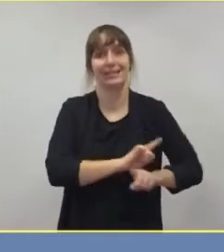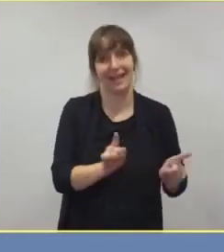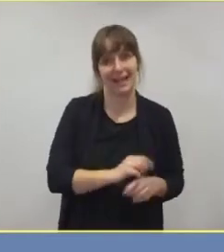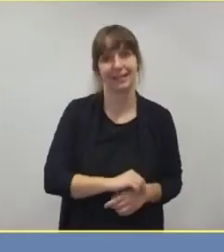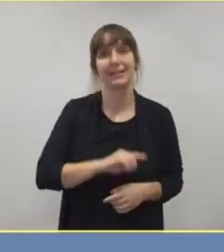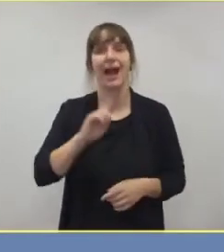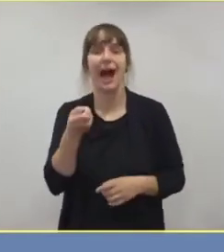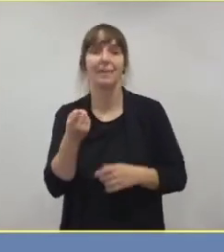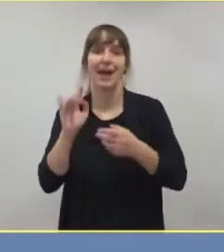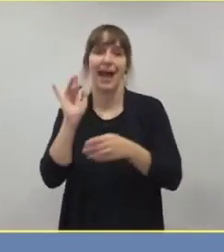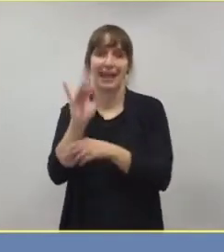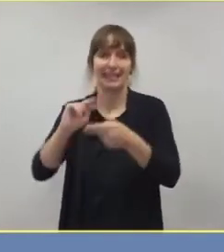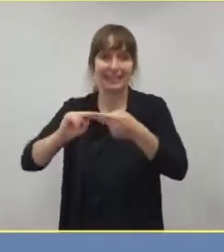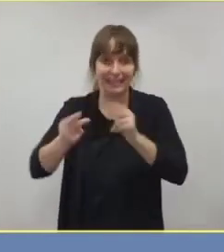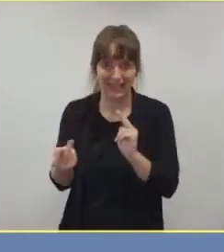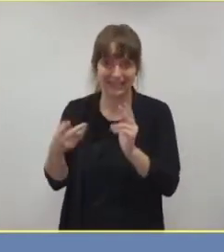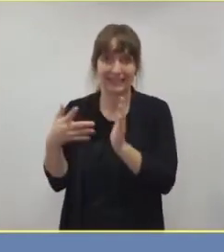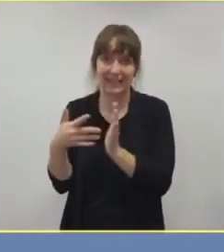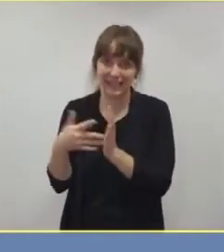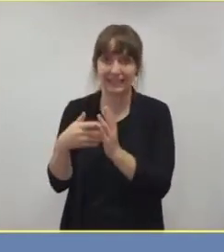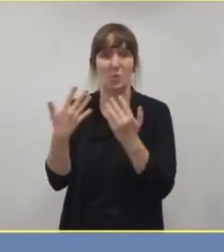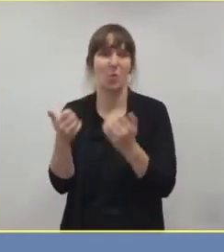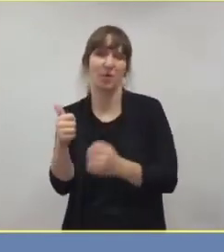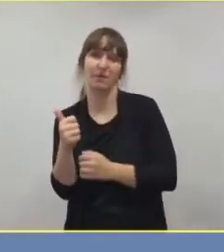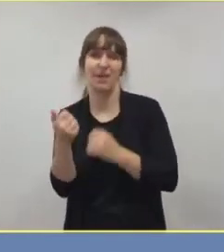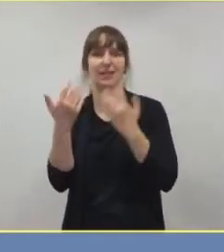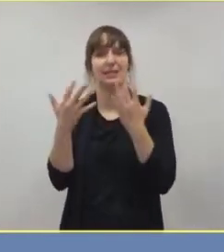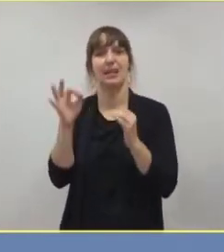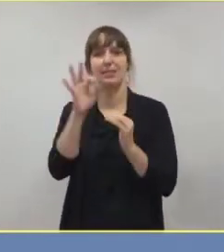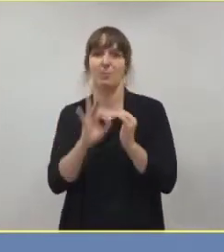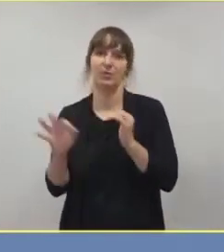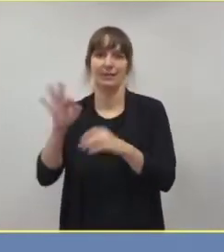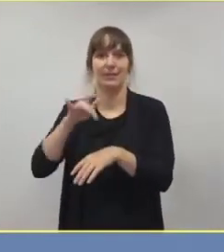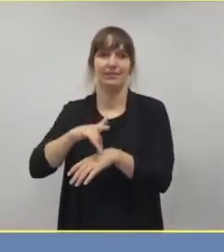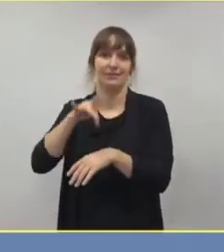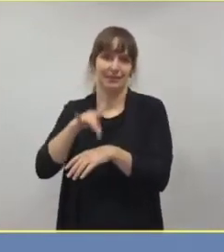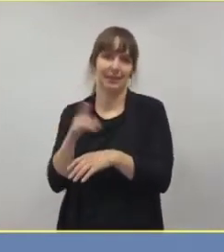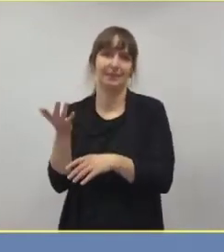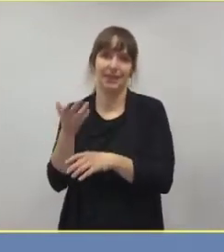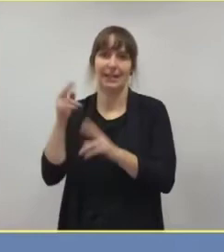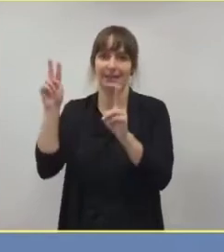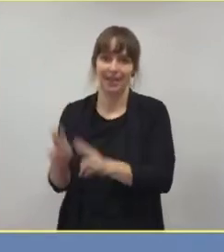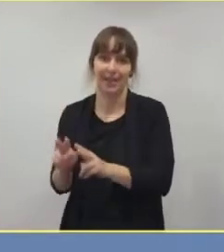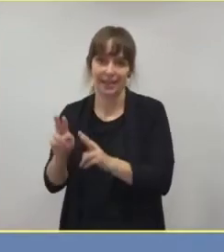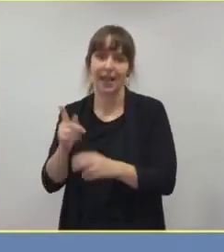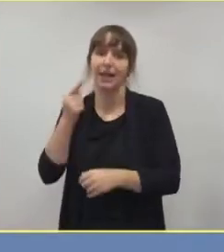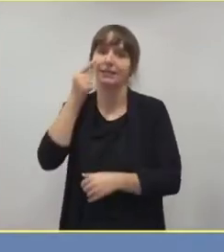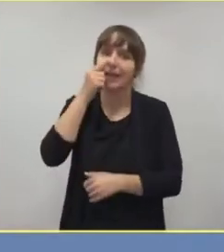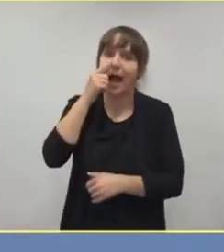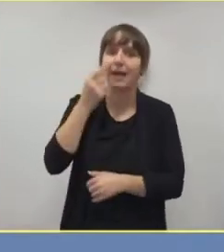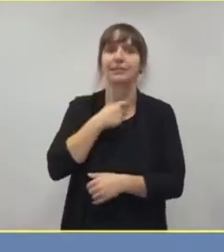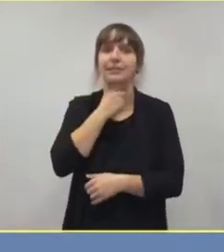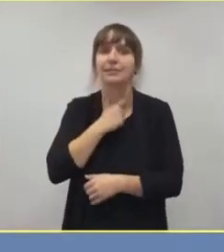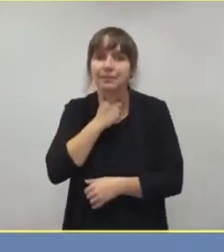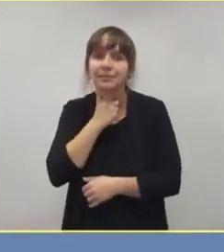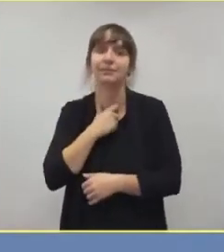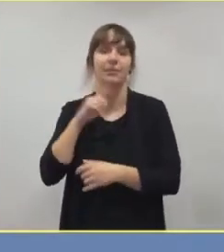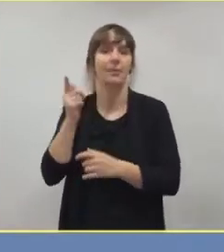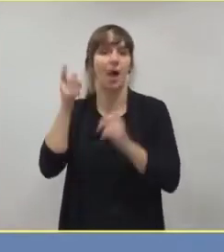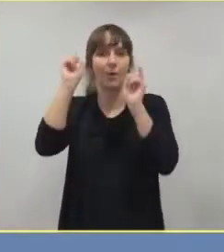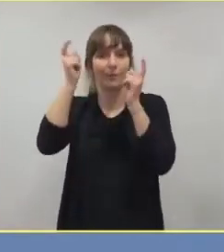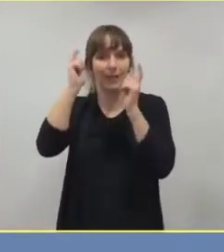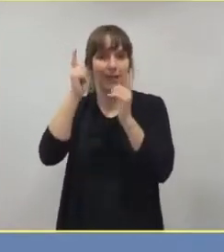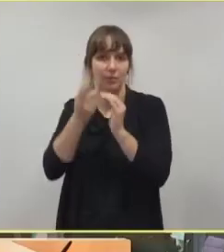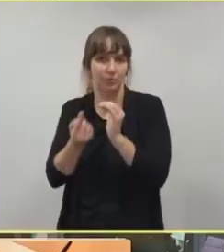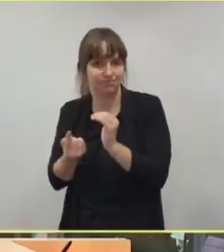Zehnerpotenz weniger empfindlich, wenn es und die Viruslast im Rachen, in der Nase muss einfach höher sein, damit der Test